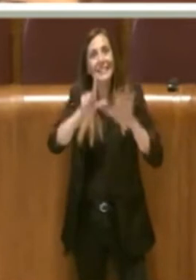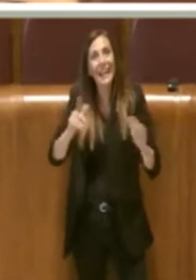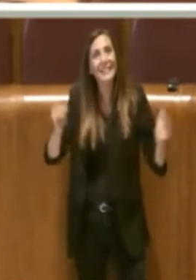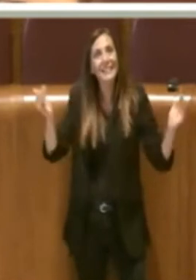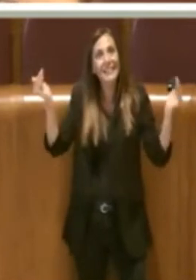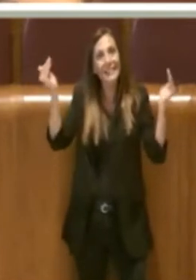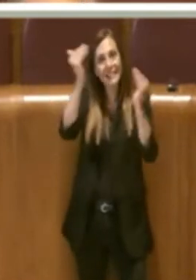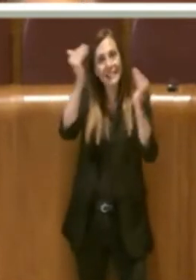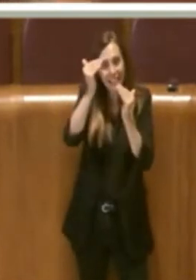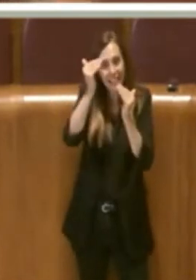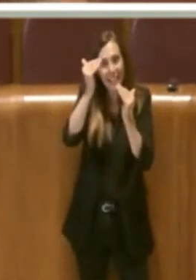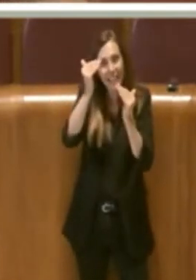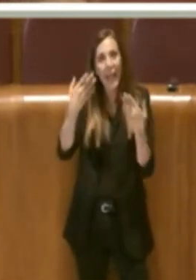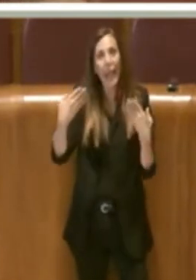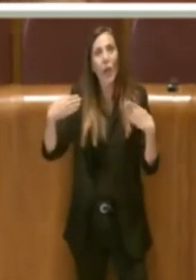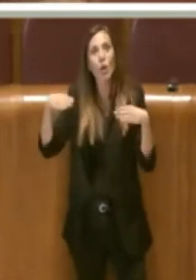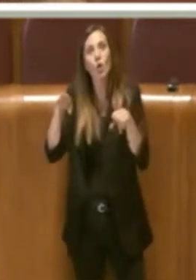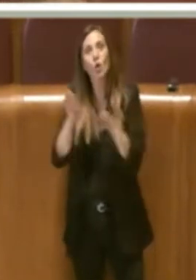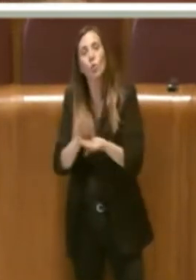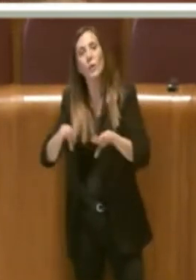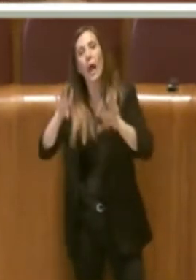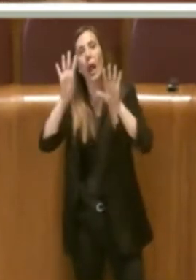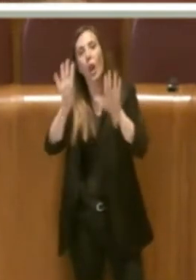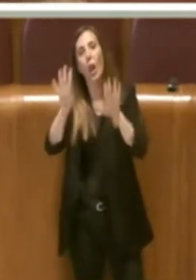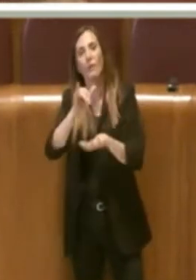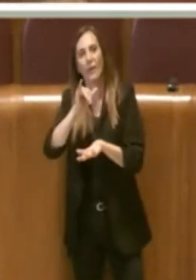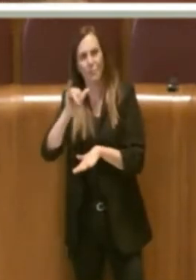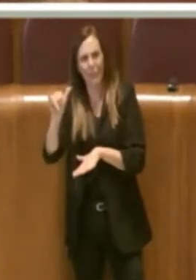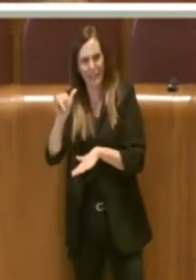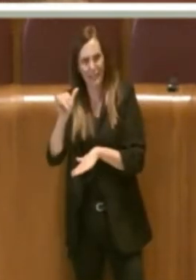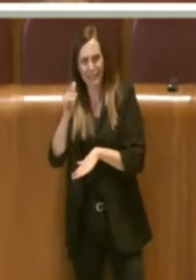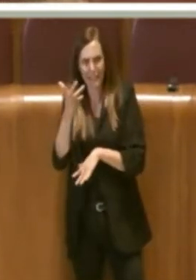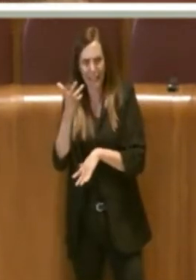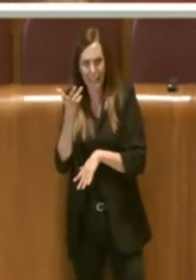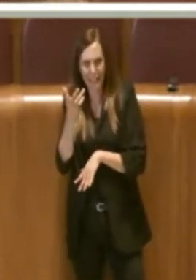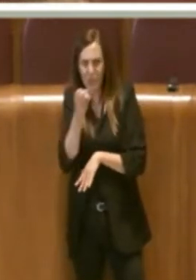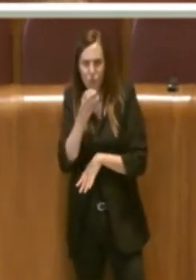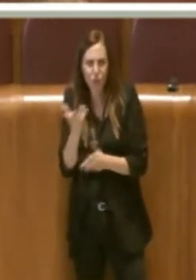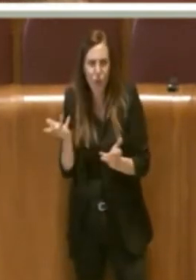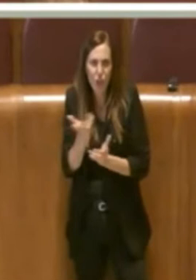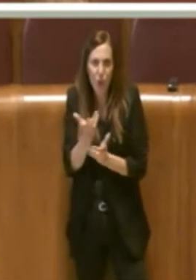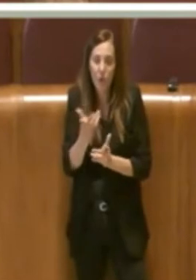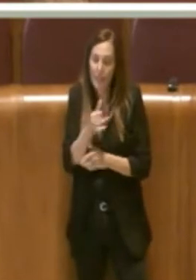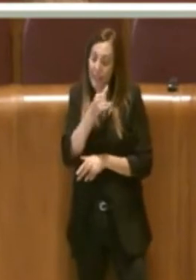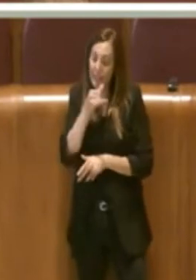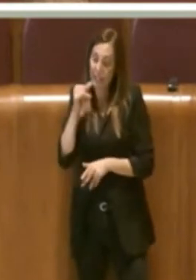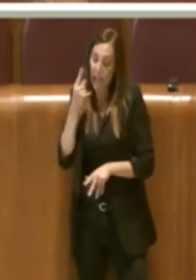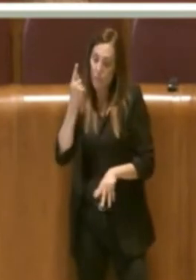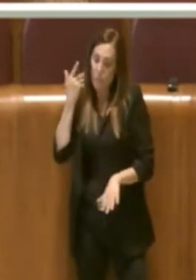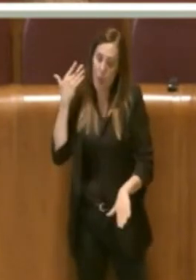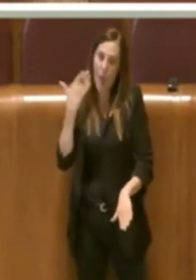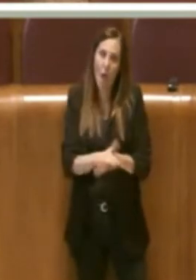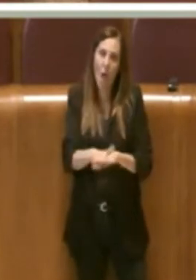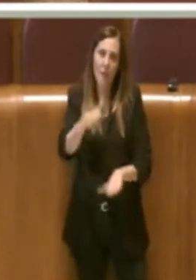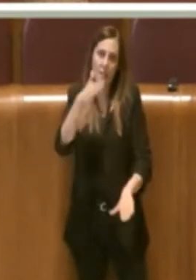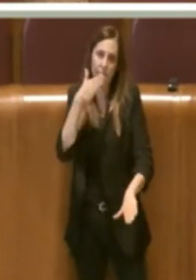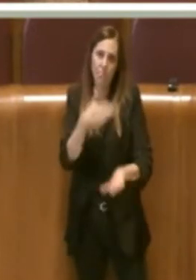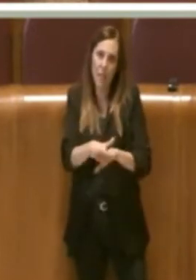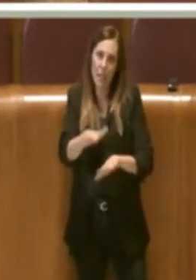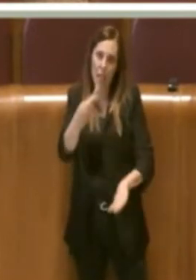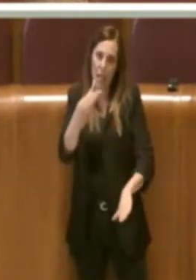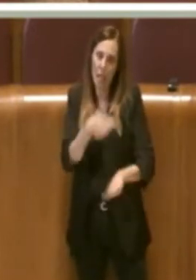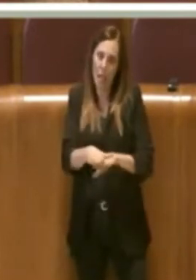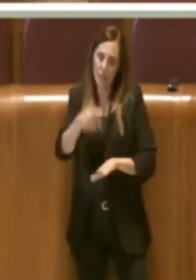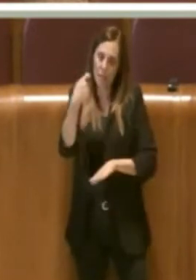chiude alle 9 e mezza quindi che succede? Che chiaramente ci vuole un'esperienza, il presidente deve essere di forte